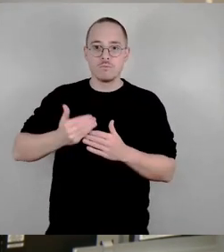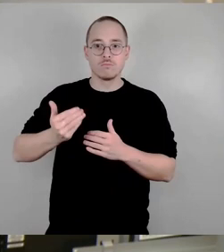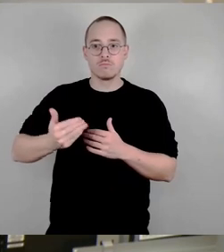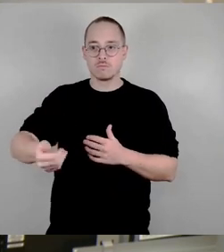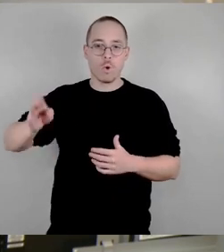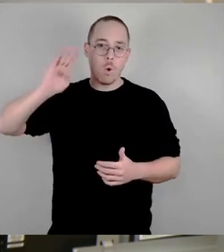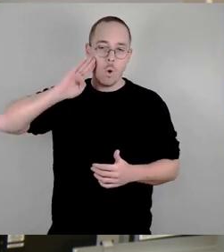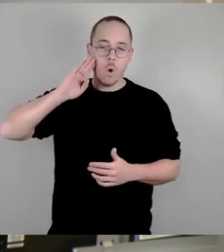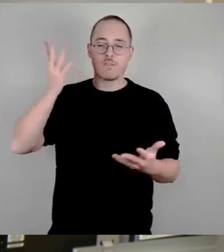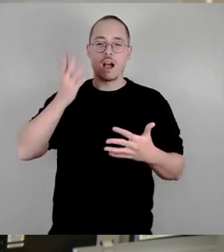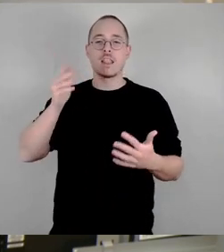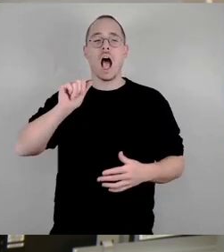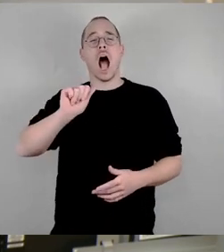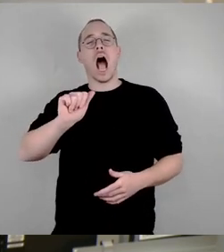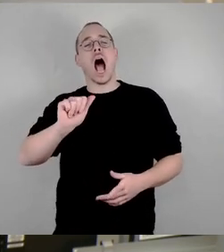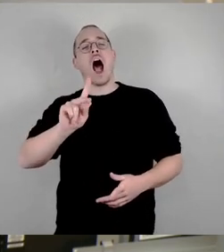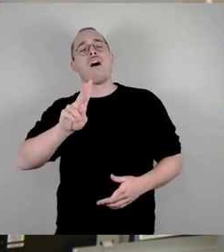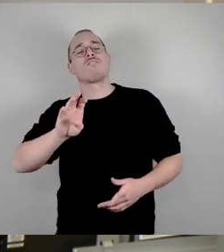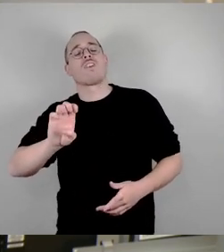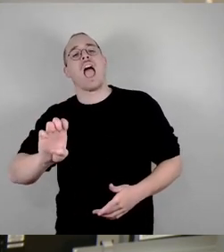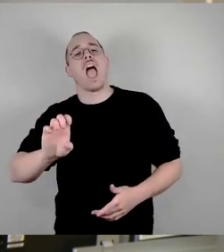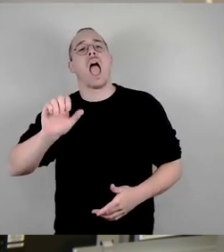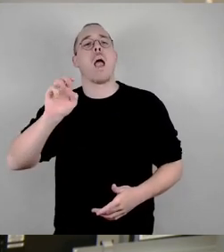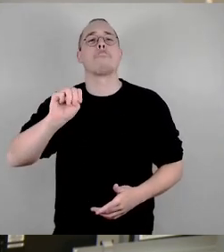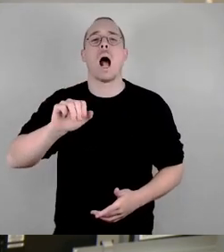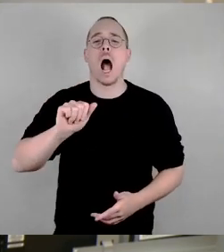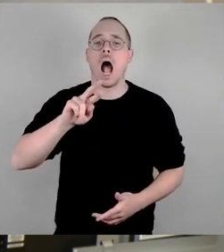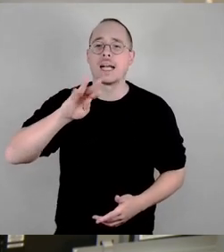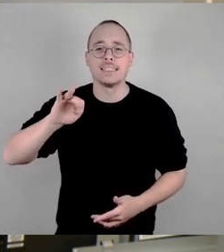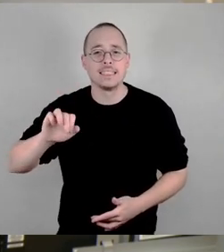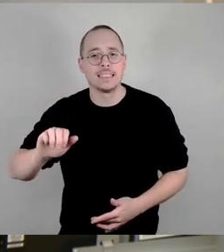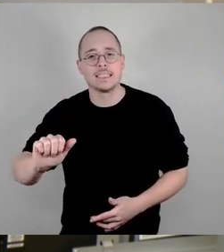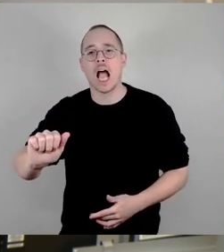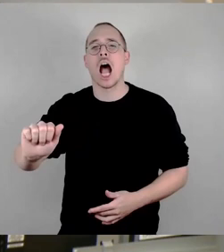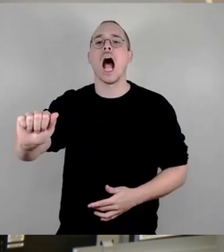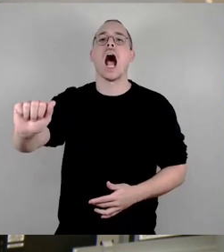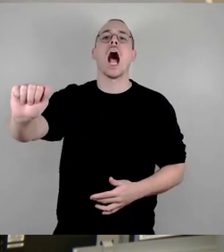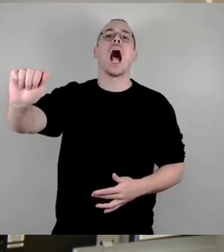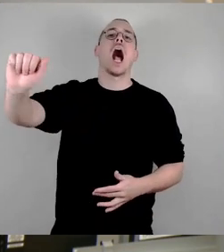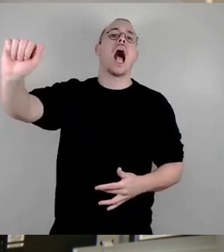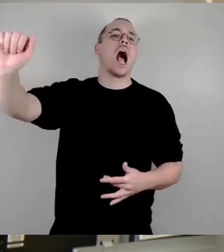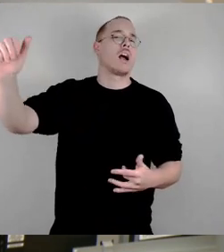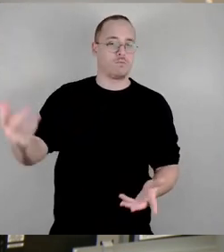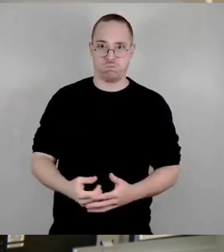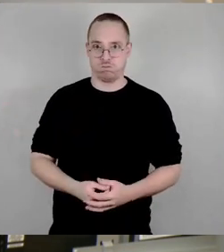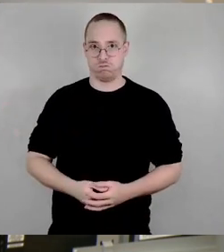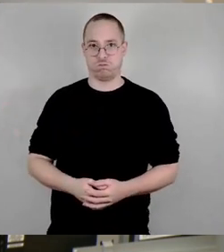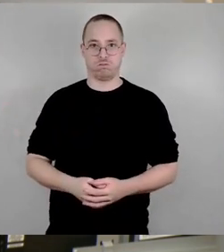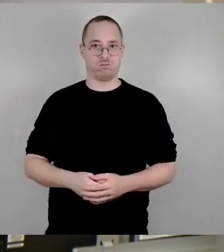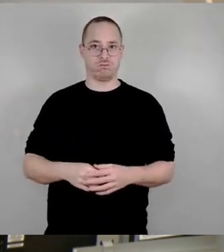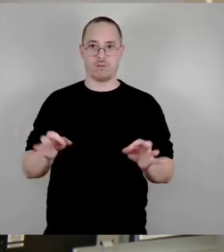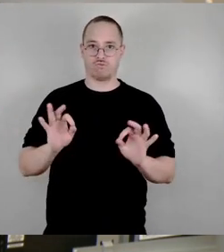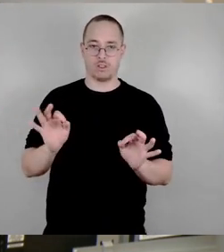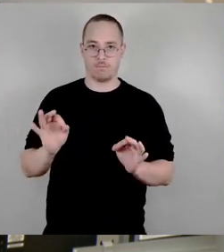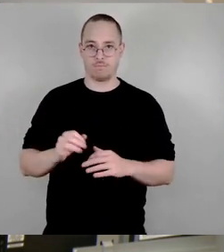gibt Städte, die das vormachen. Damals wurde hier ein bisschen das lächerlich gemacht. Ja, ein Casting für Straßenmusiker. Um Gottes Willen, wer will